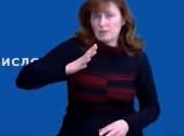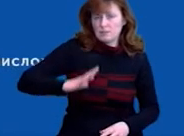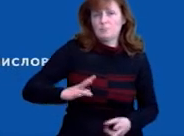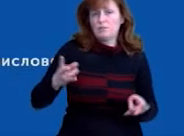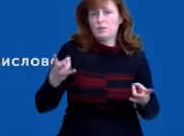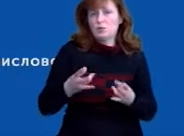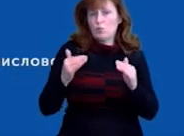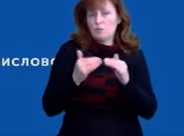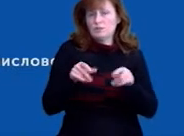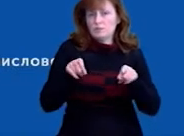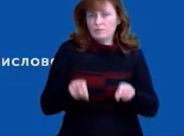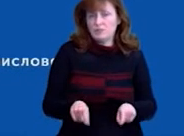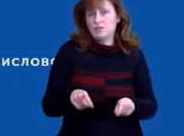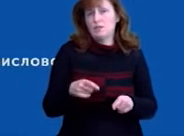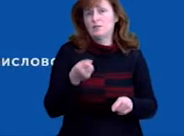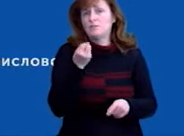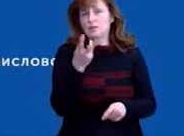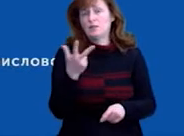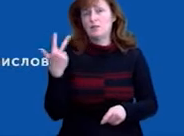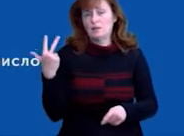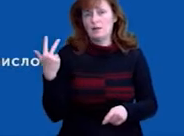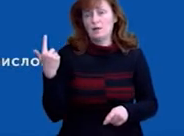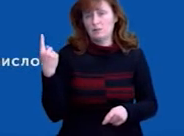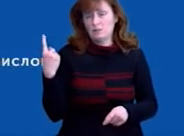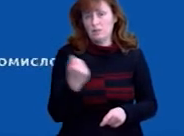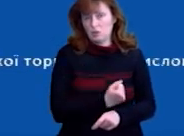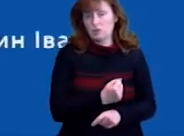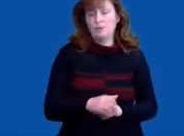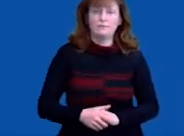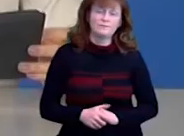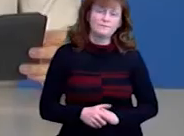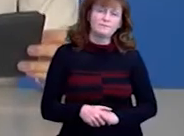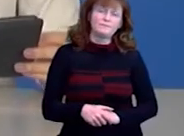ще кілька тижнів і вийти в нормальний графік життя.